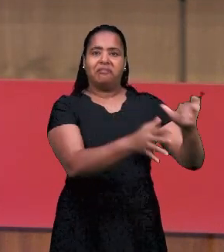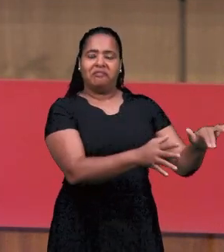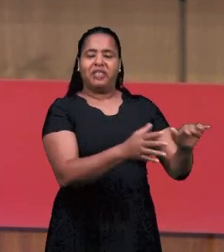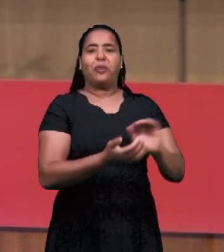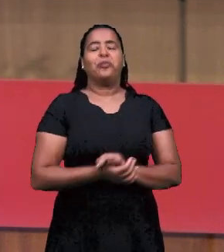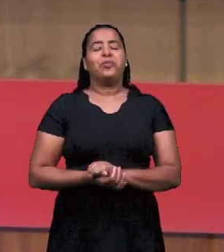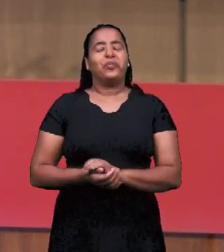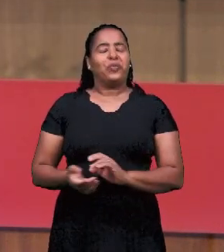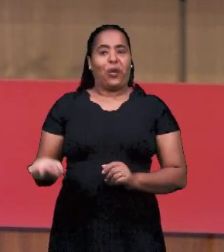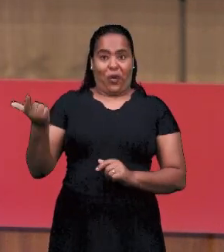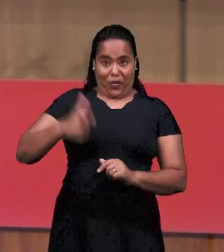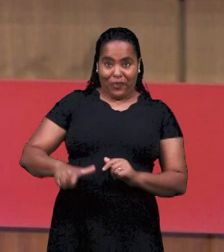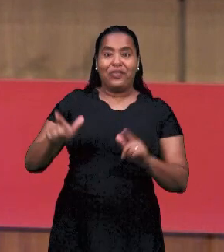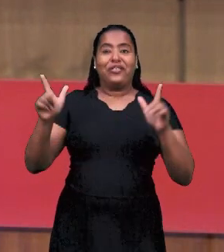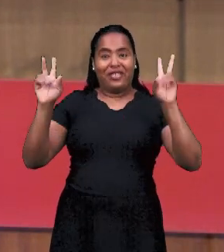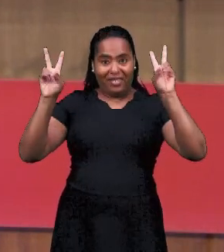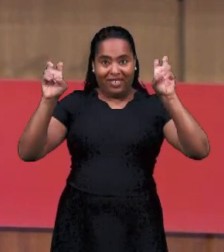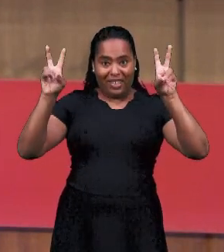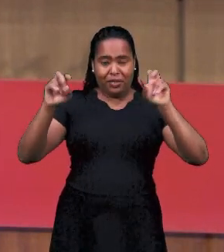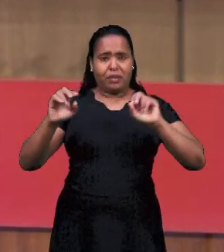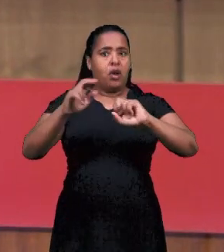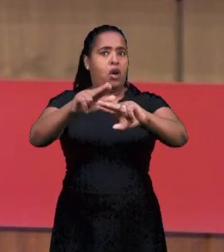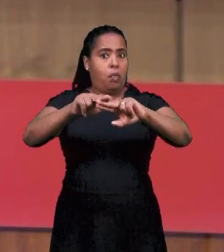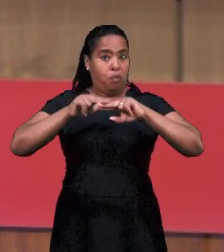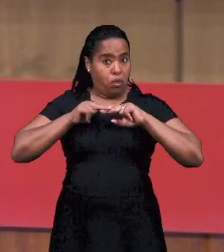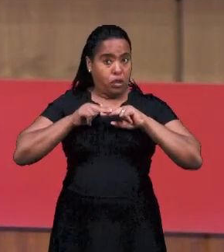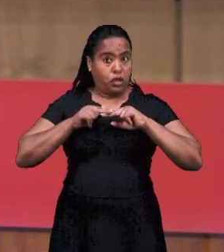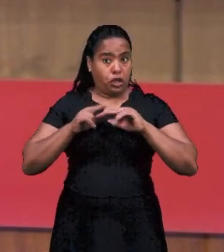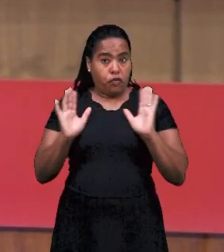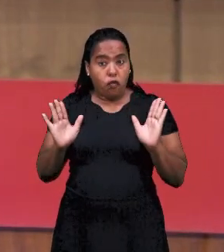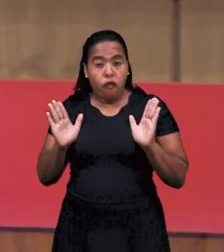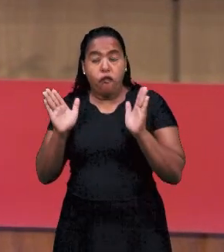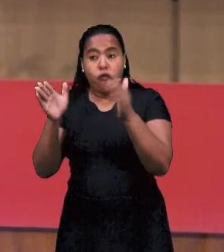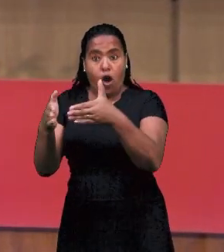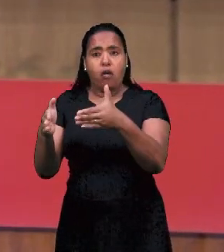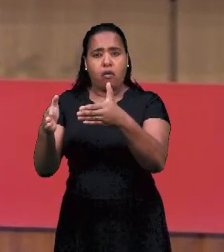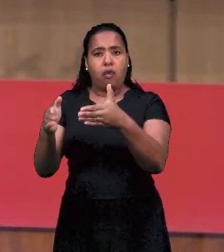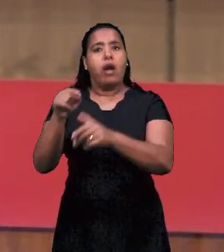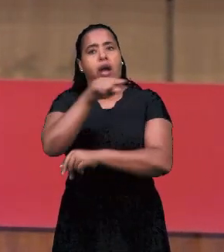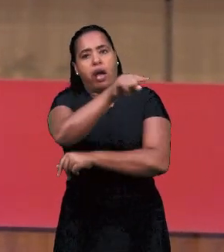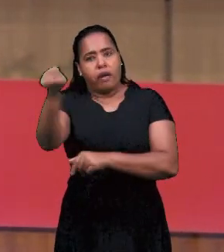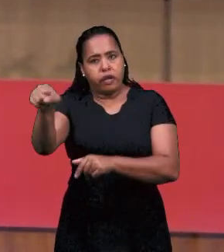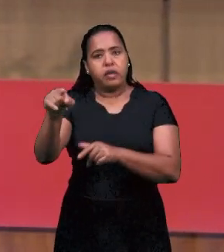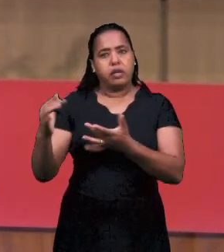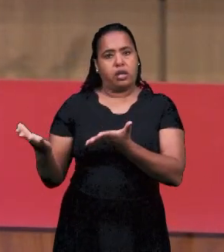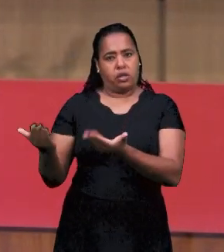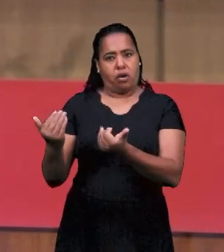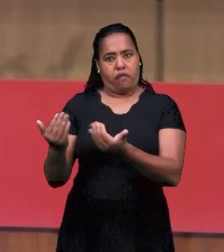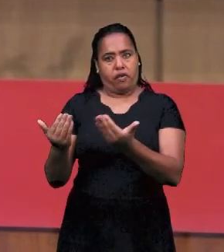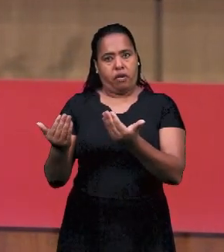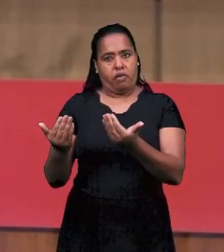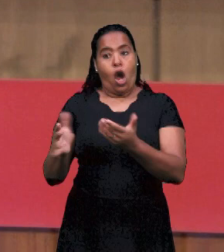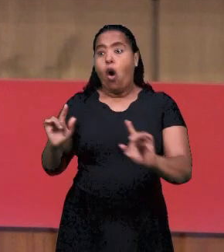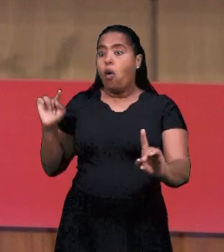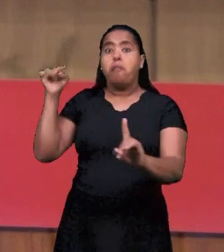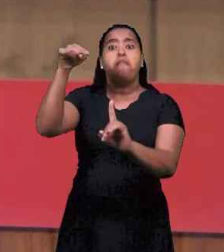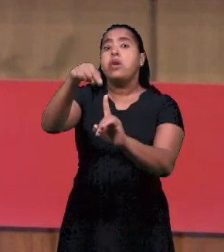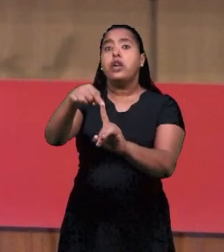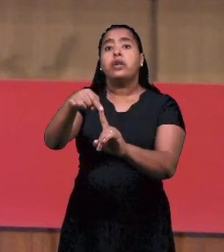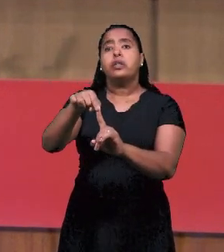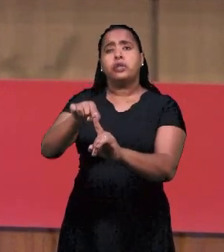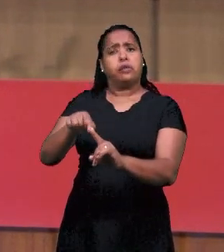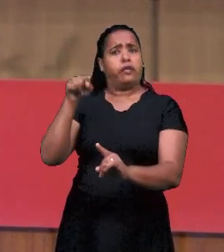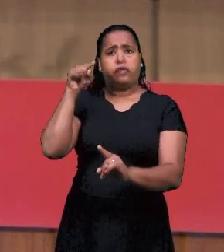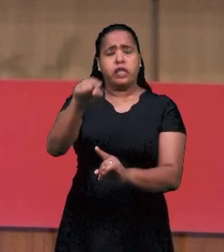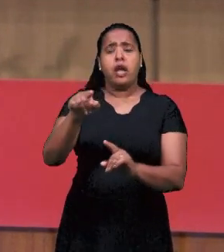чудесно, потому что работа, она пророческая. Я хочу вернуться к нашей теме. Поэтому слово сегодня для